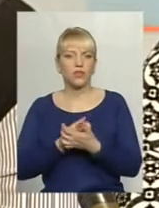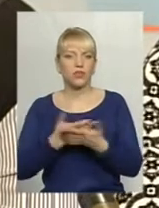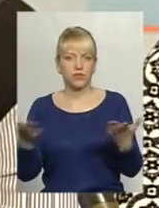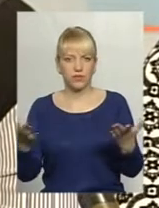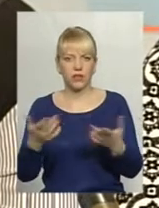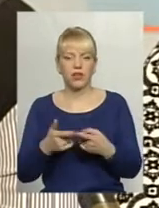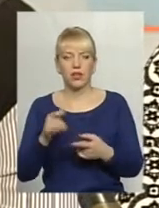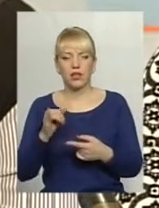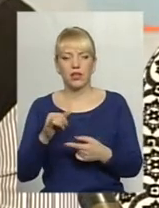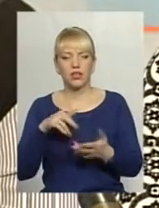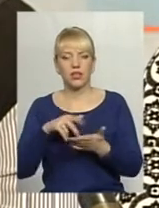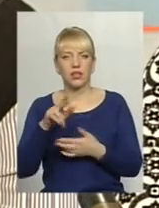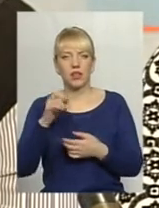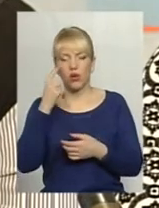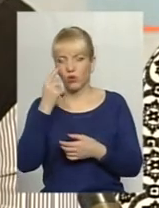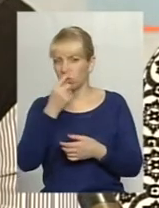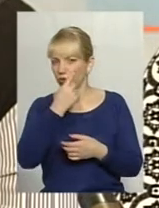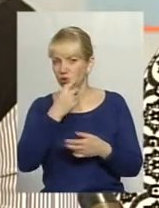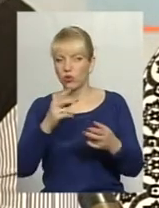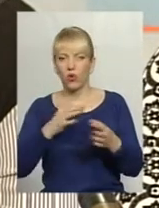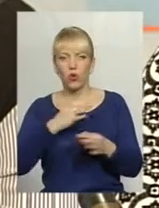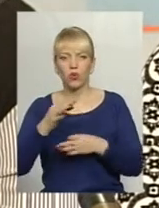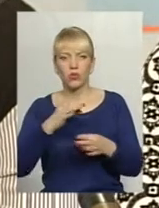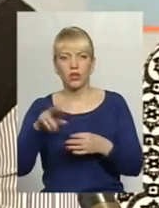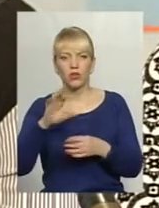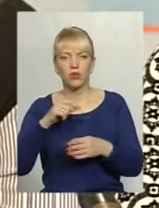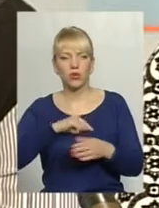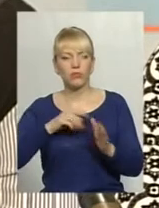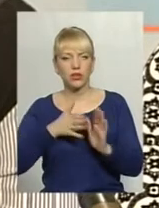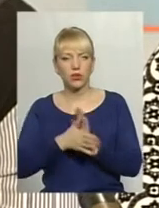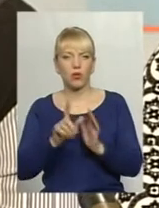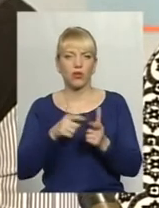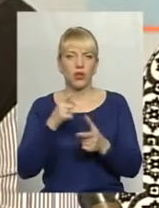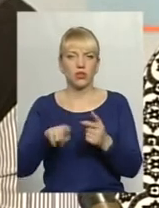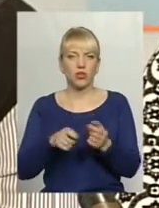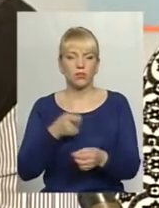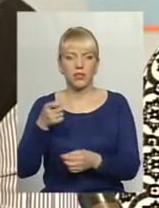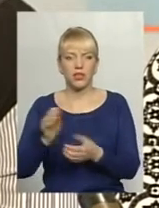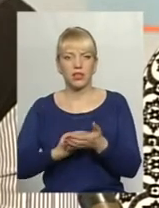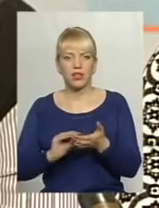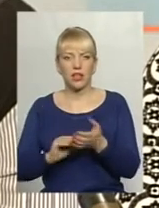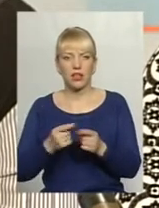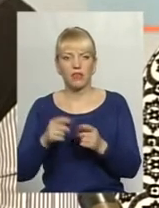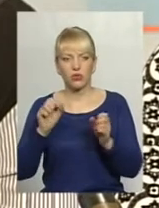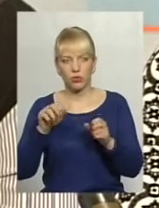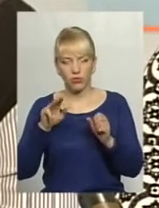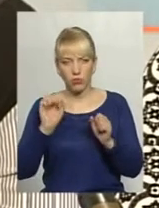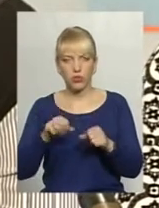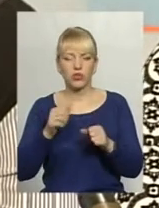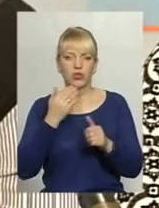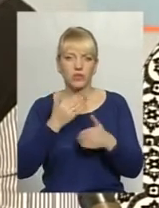консультацію до психолога чи до правоохоронних органів, писати заяву. Тому можна звернутися до психолога на телефон довіри